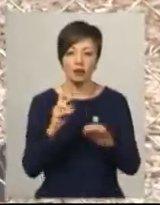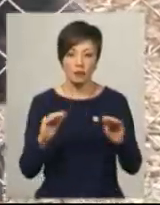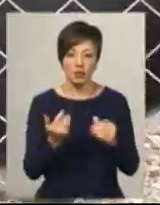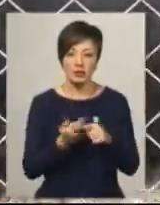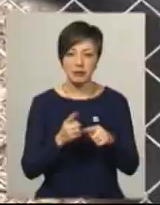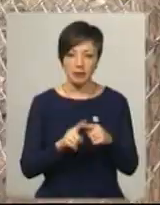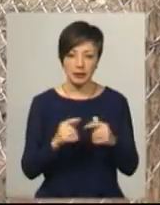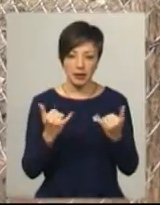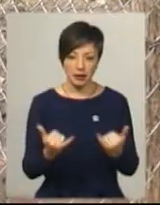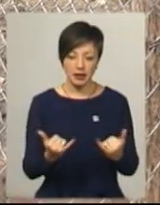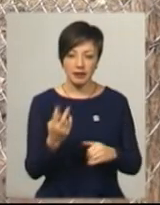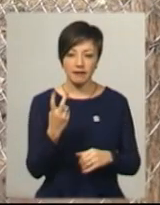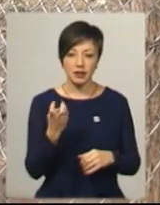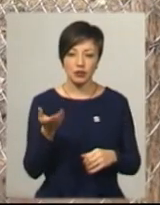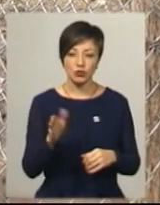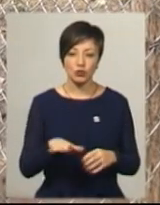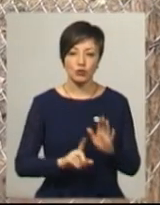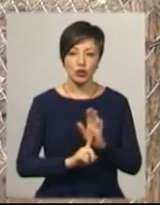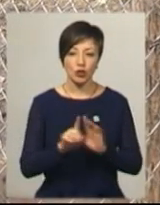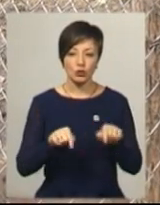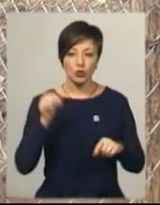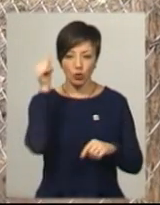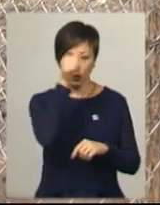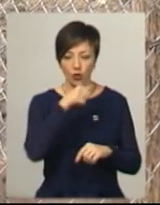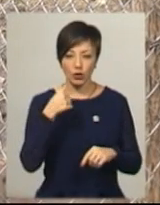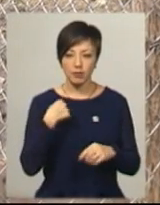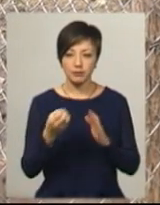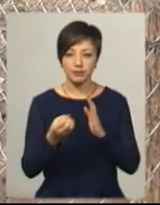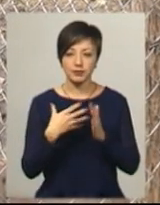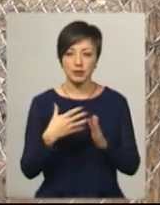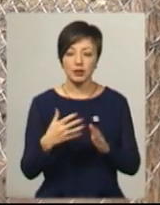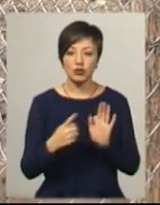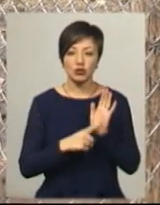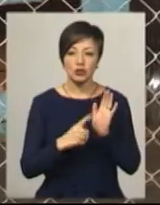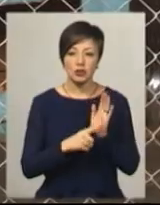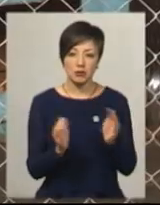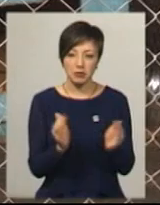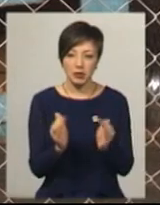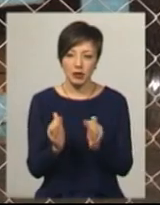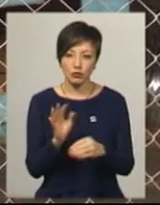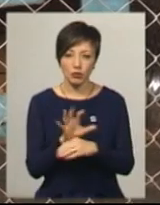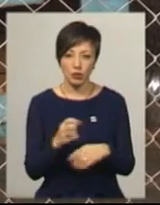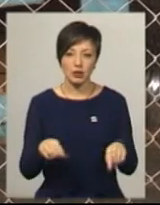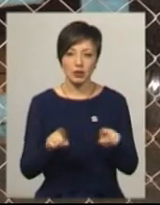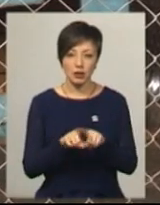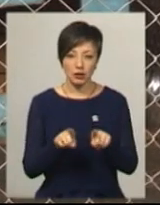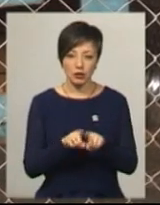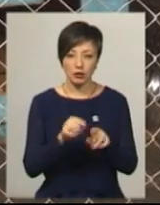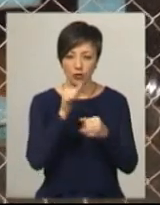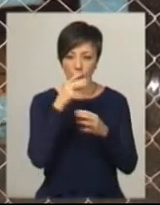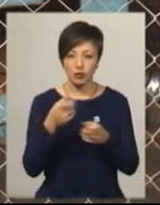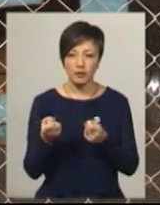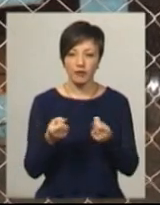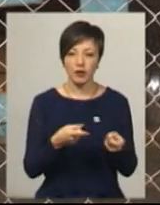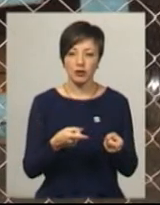тепер їх двісті. З початку цього року нам підкинули біля 60 цуценят. Ми їх теж не можемо